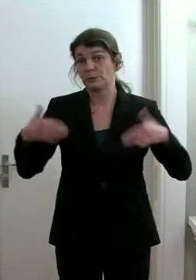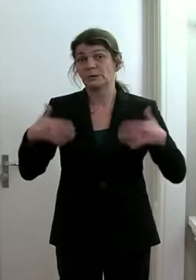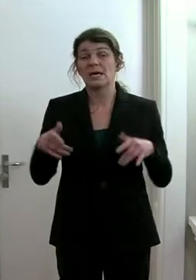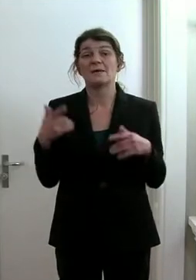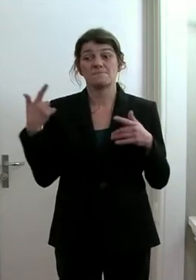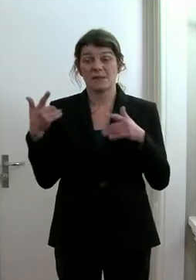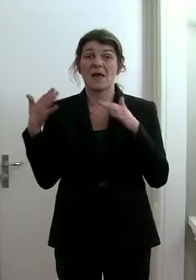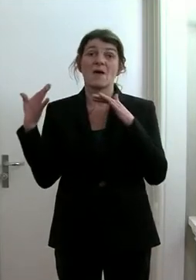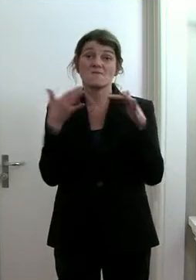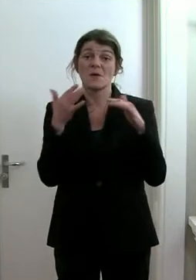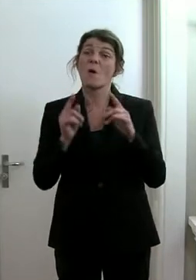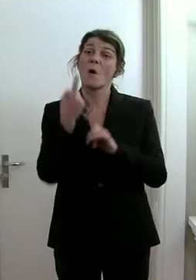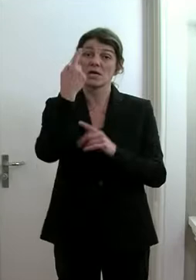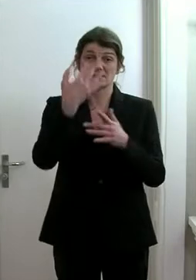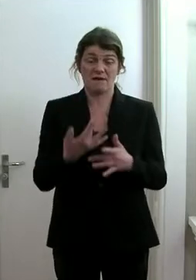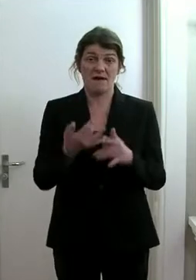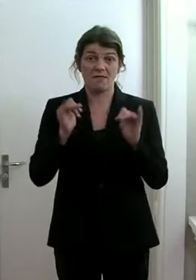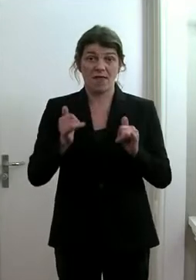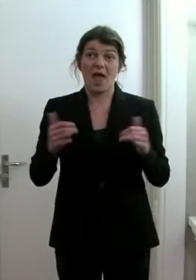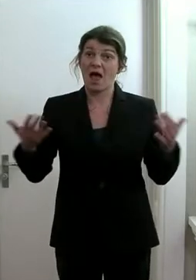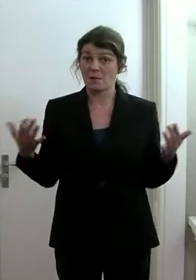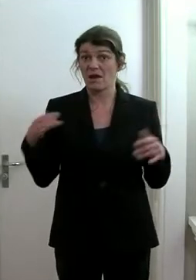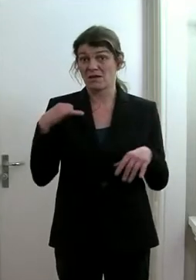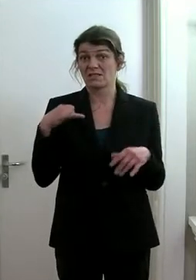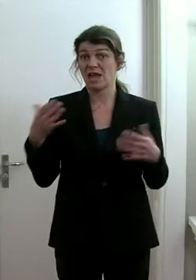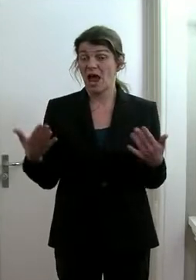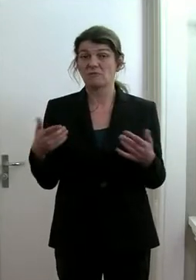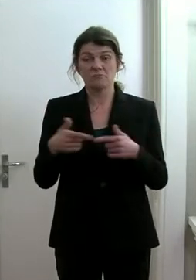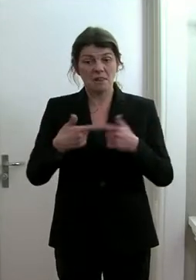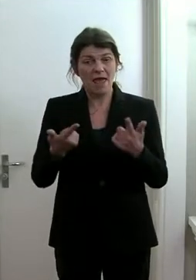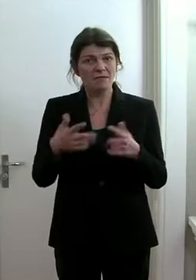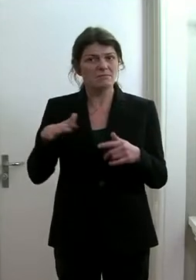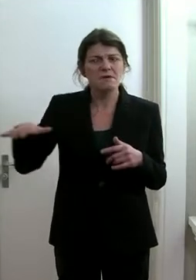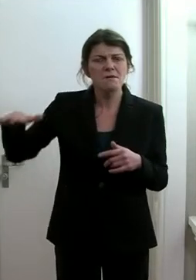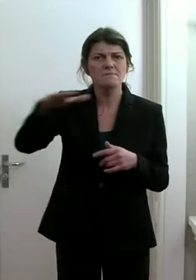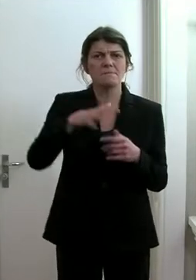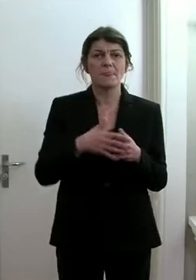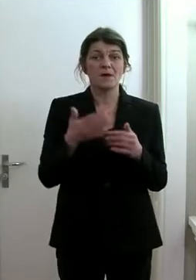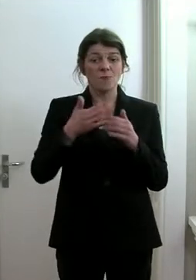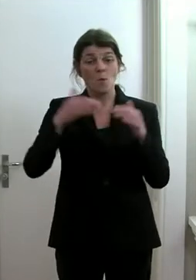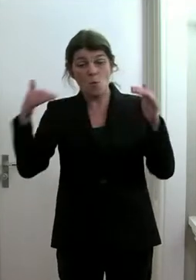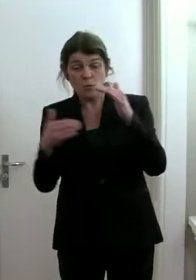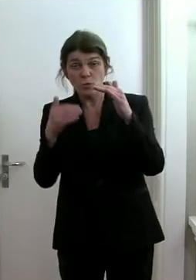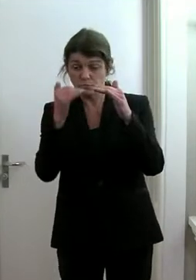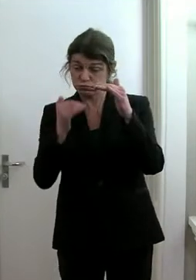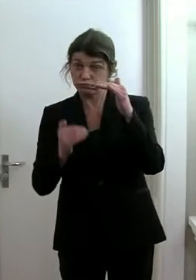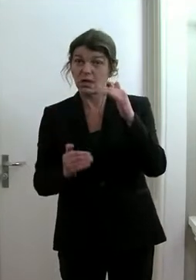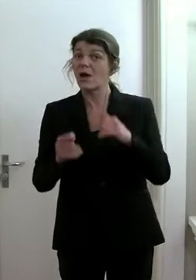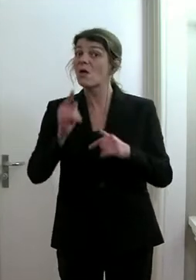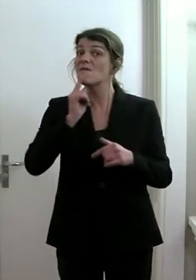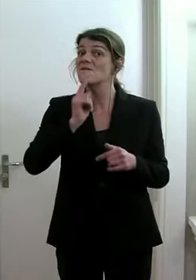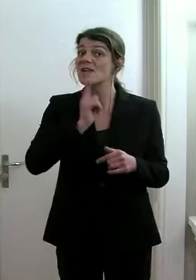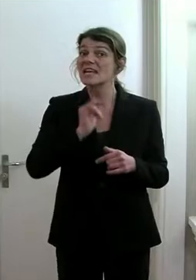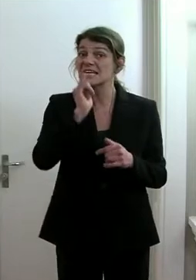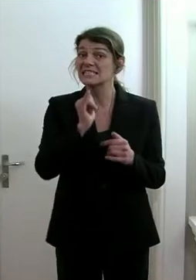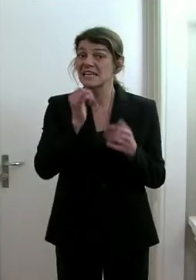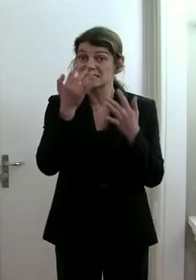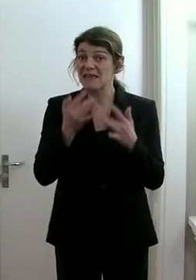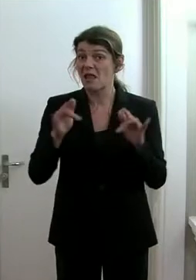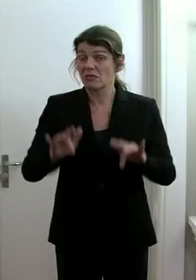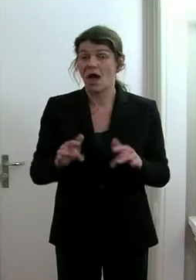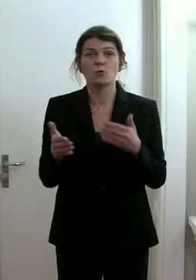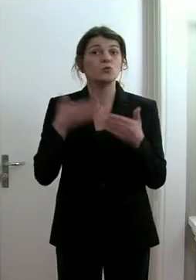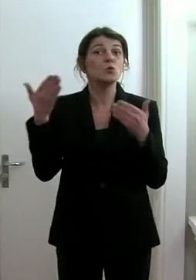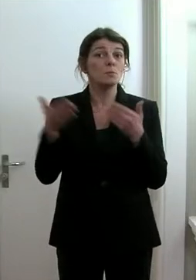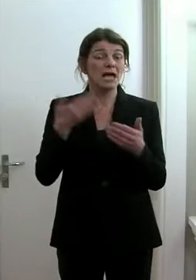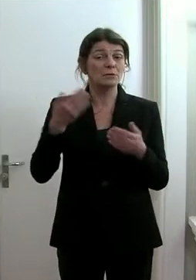Inzidenz haben. Aber eben interessant sind die Länder, die hinter uns liegen, die weniger Inzidenz haben. Zum